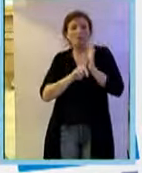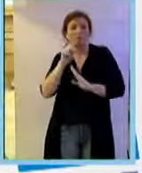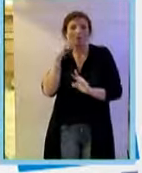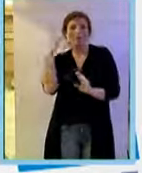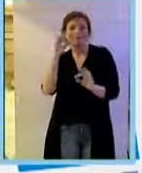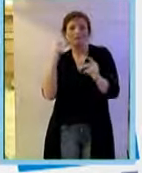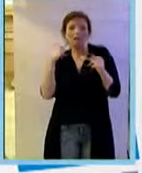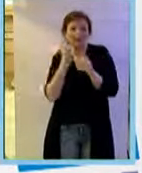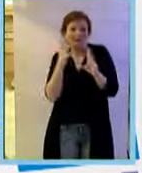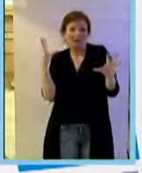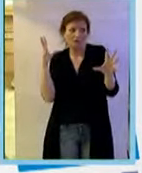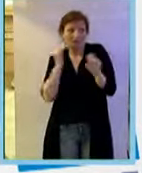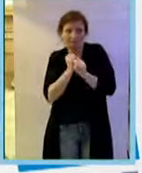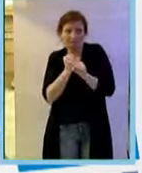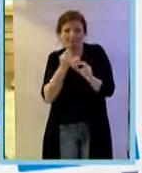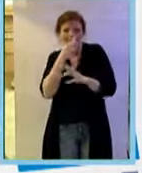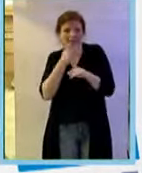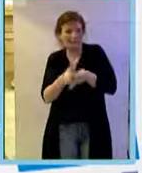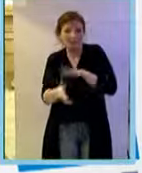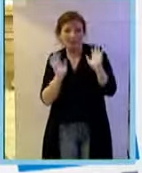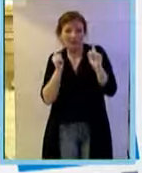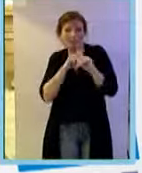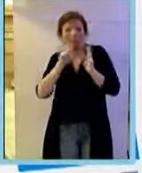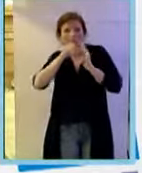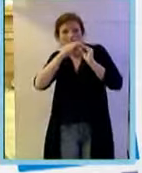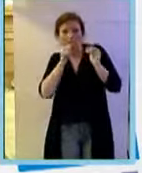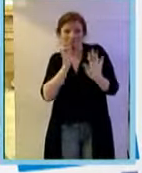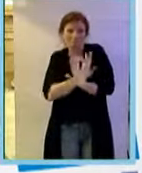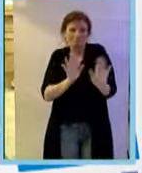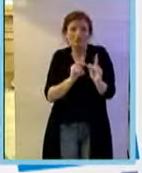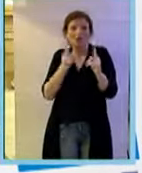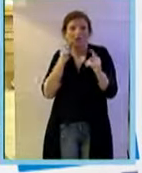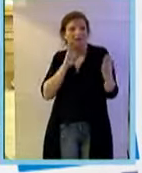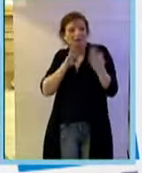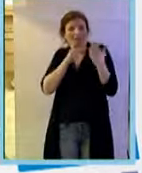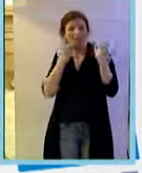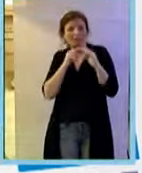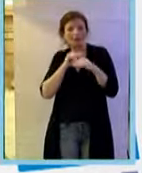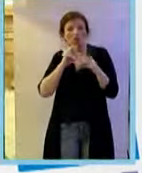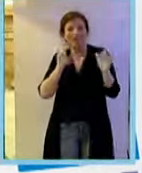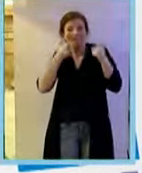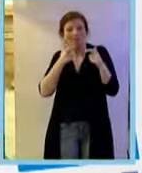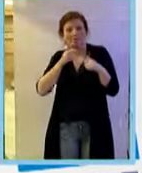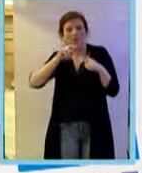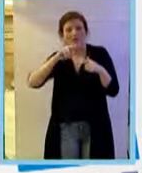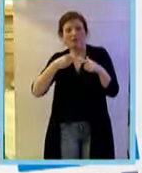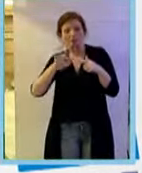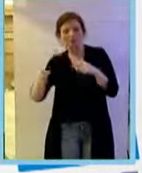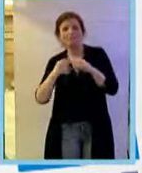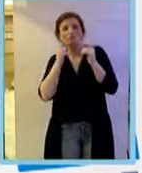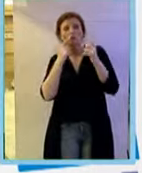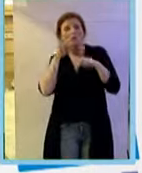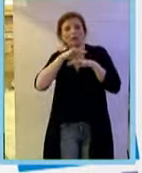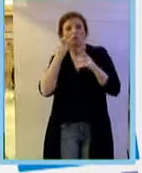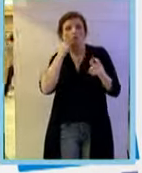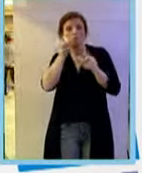ma è tardo quindi non voglio perdere ulteriore tempo qual è l'impatto degli inibitori VGF sulle patologie umane sicuramente c'è stato